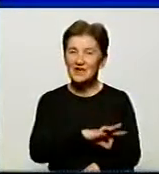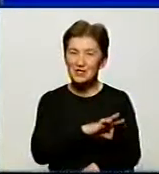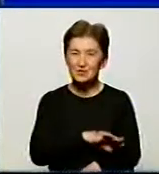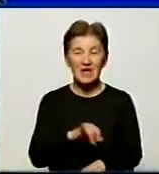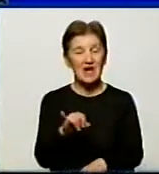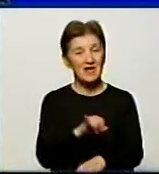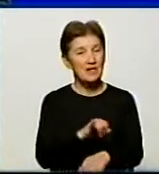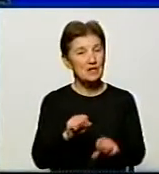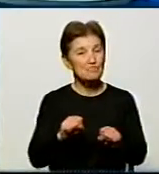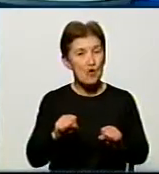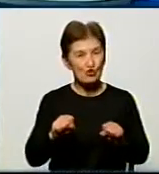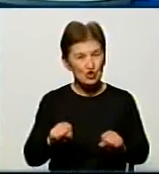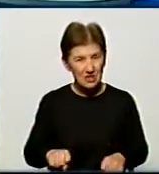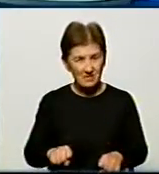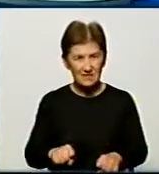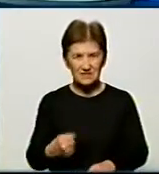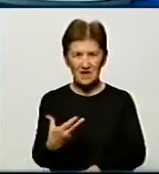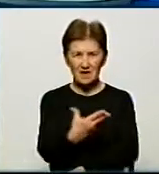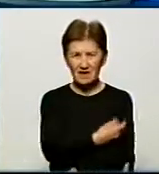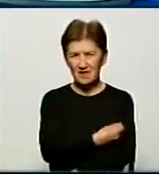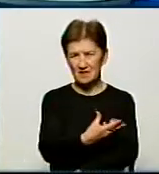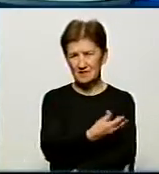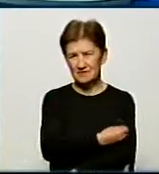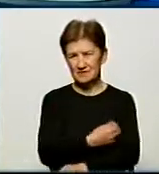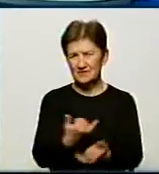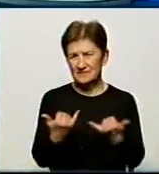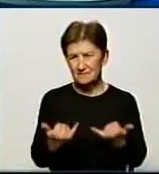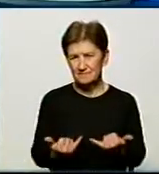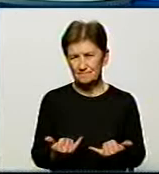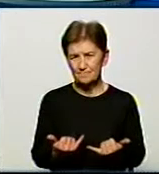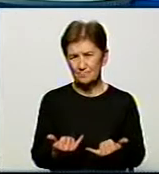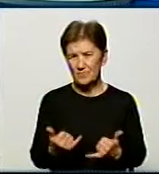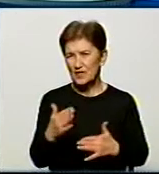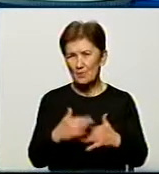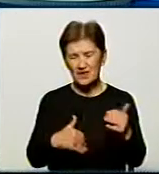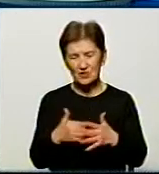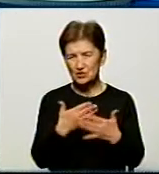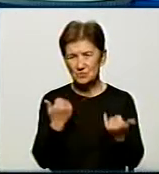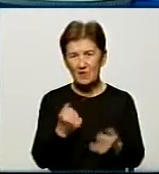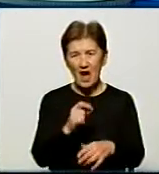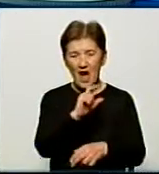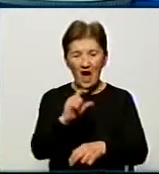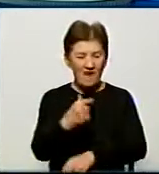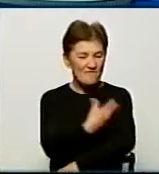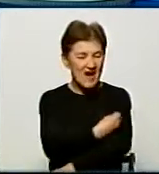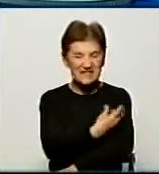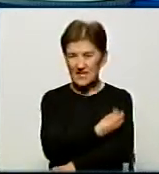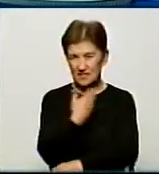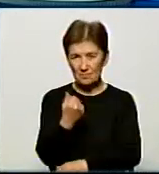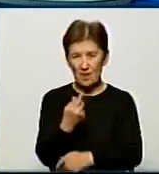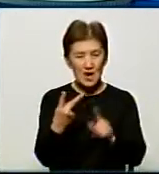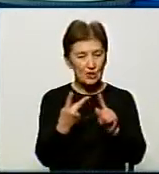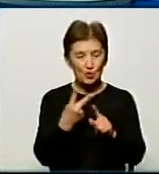можливості вакцинуватися наразі зараз практично немає. Тому що вакцин немає. Другий раз